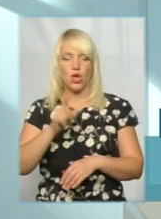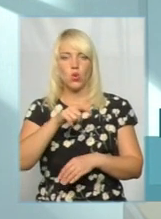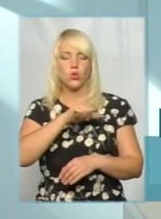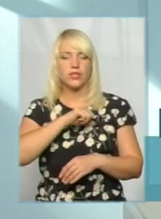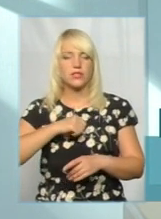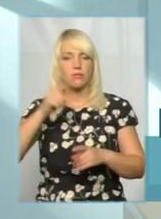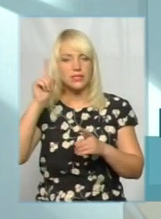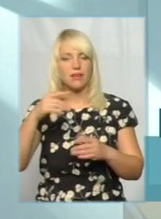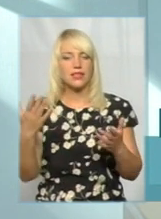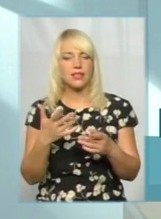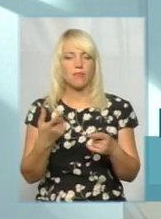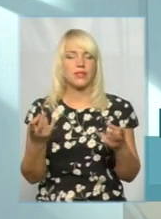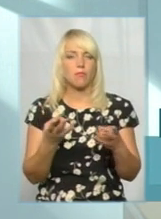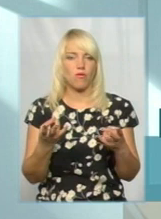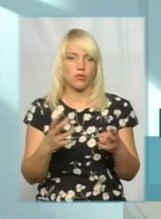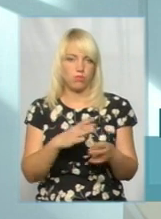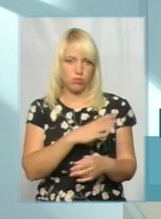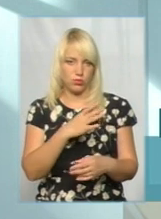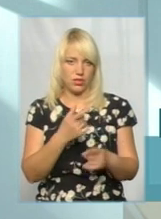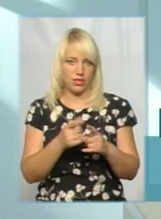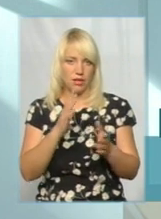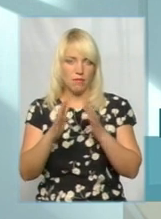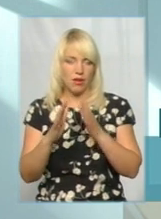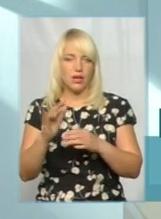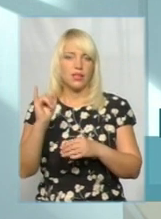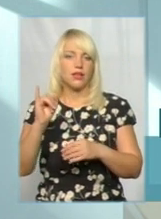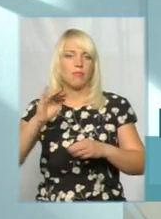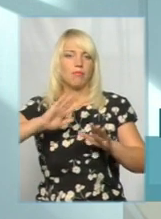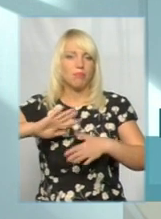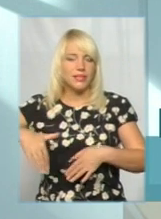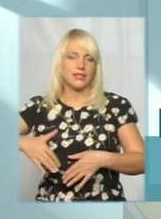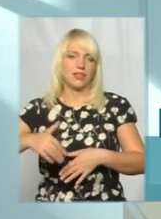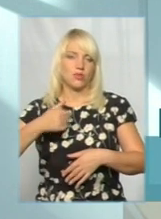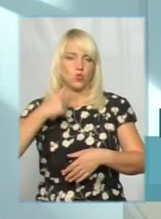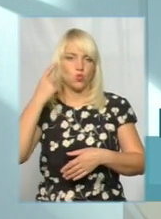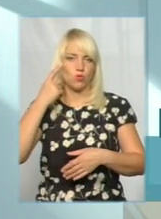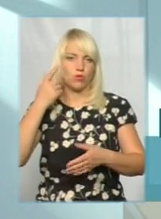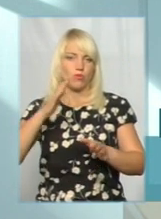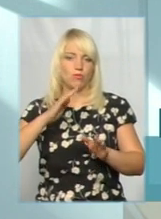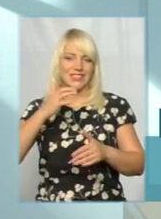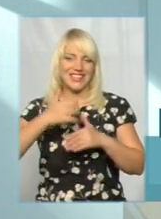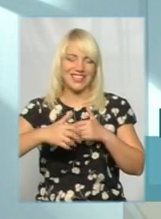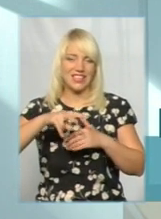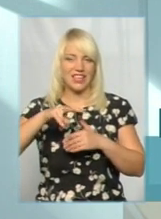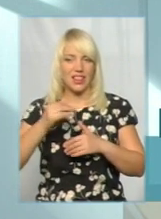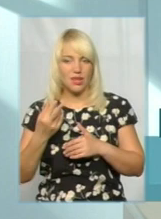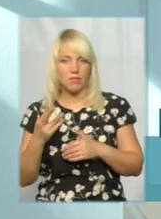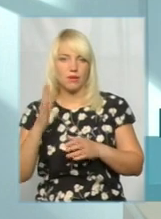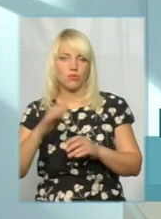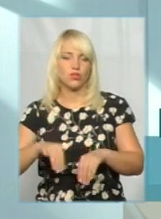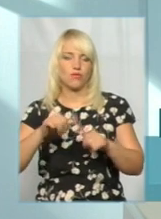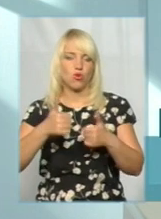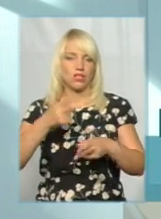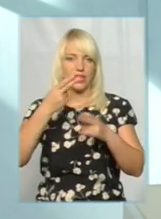знають, яке воно має бути. І, відповідно, після, думаю, середини липня вже буде сформовано технічне